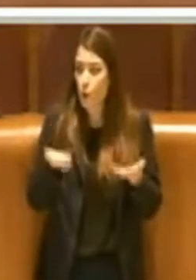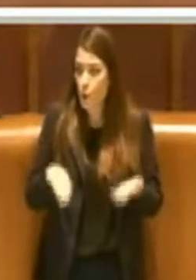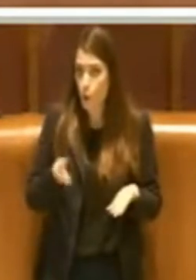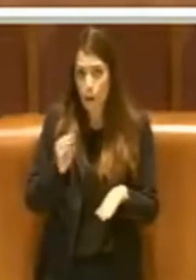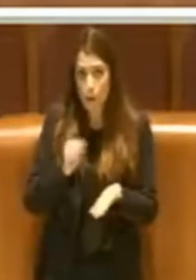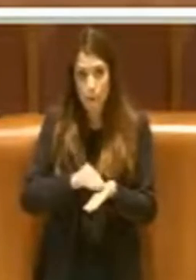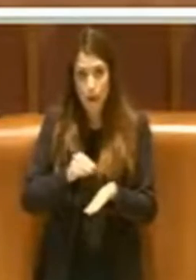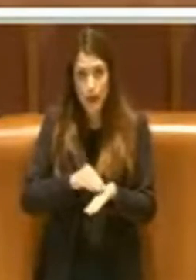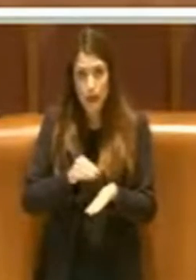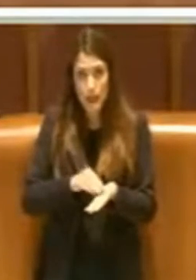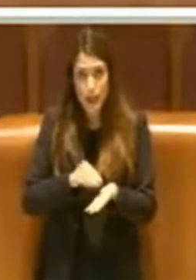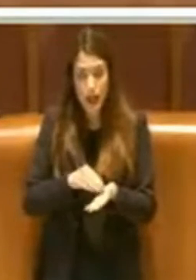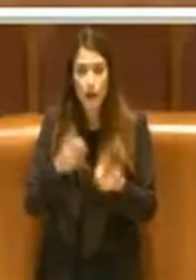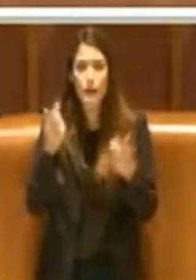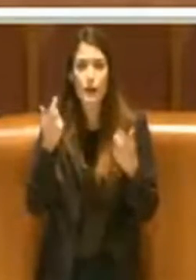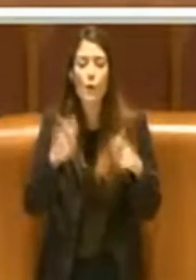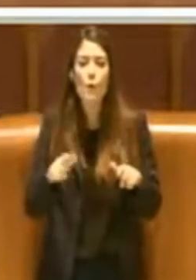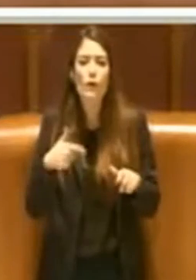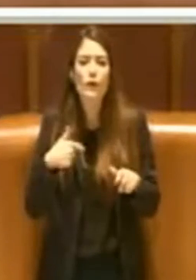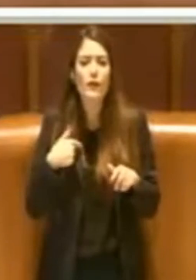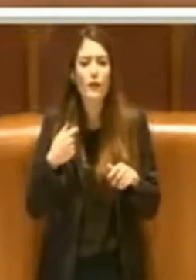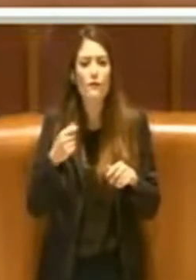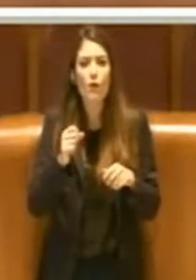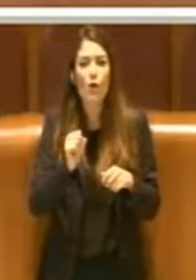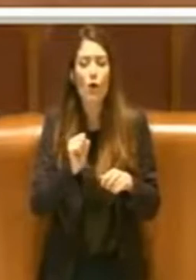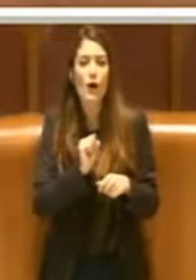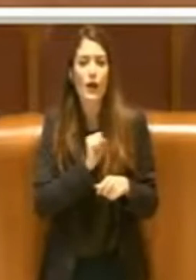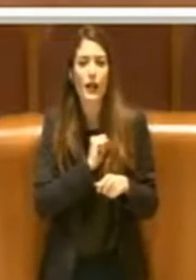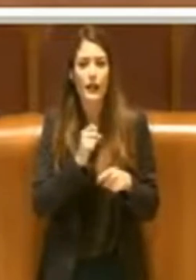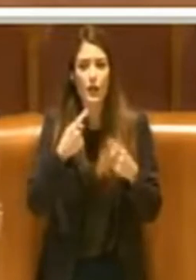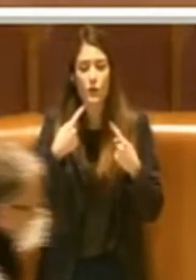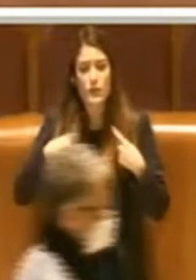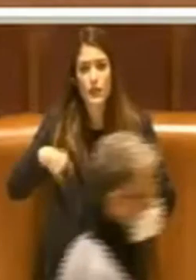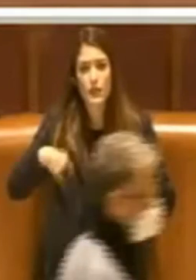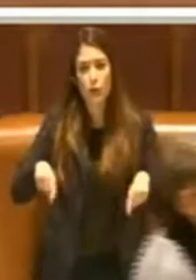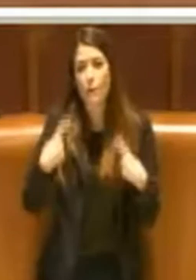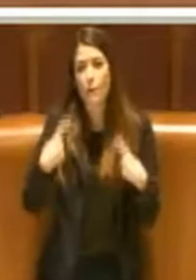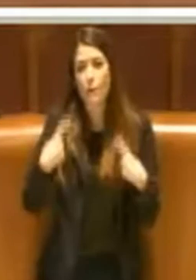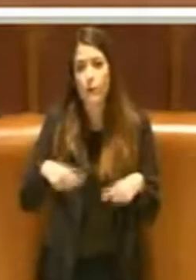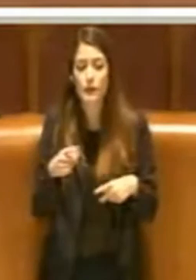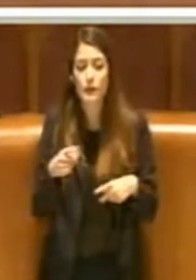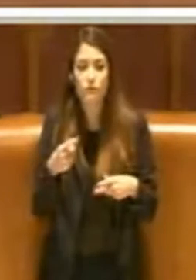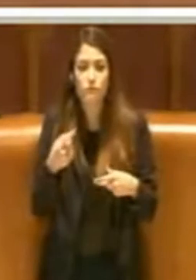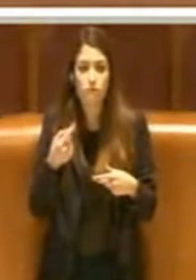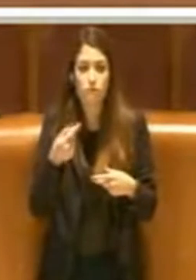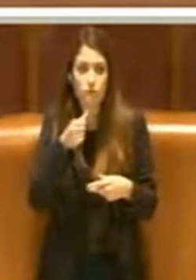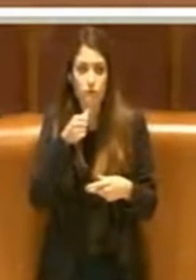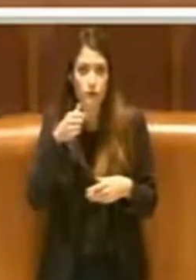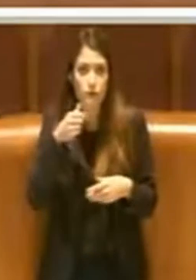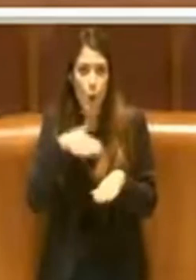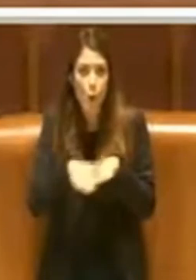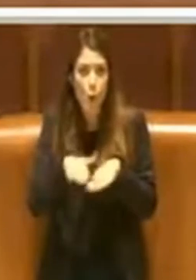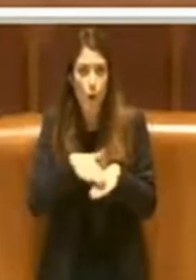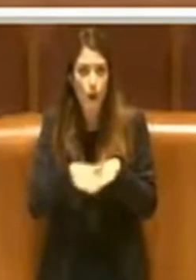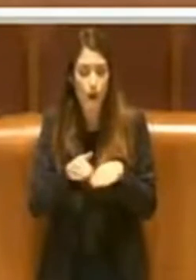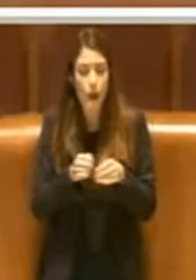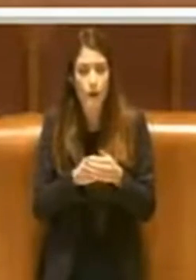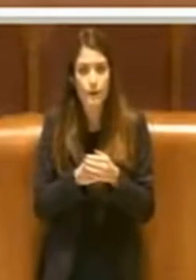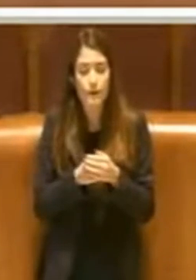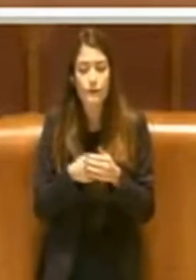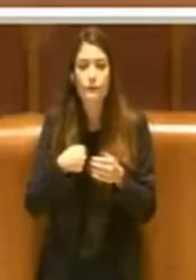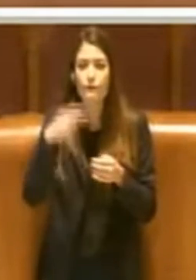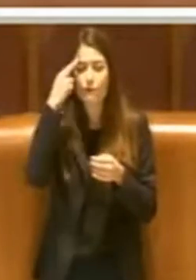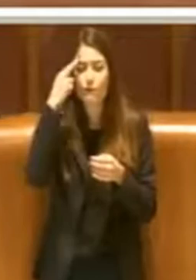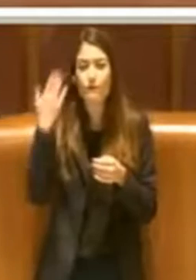perché penso che questa seduta fosse assolutamente necessaria. Mi ricordo c'era un consigliere della